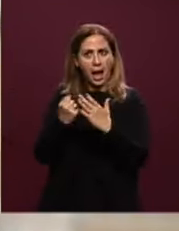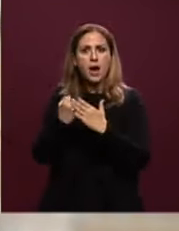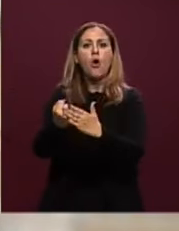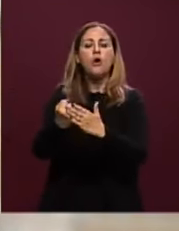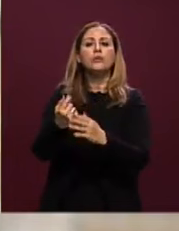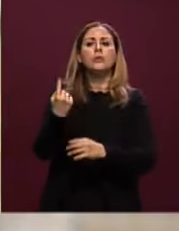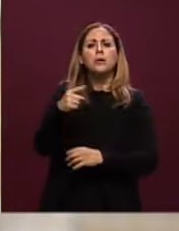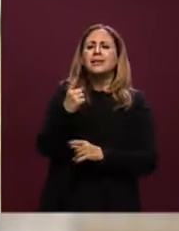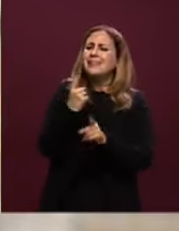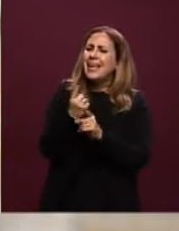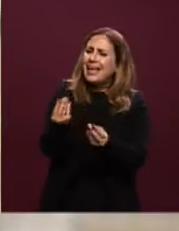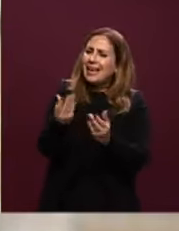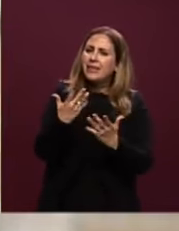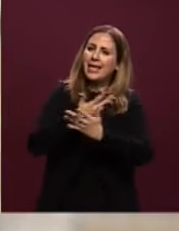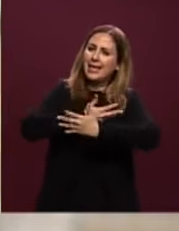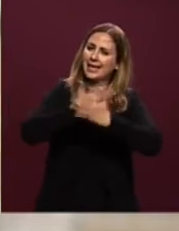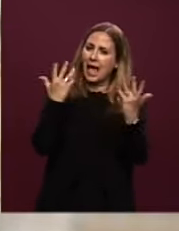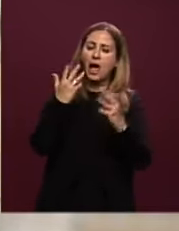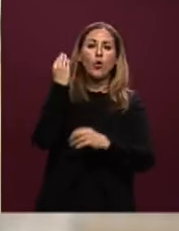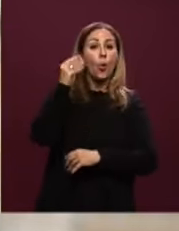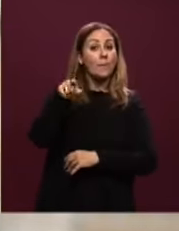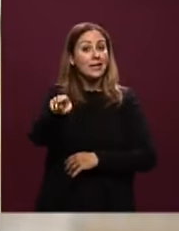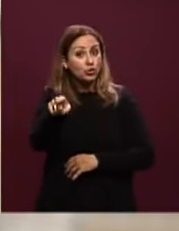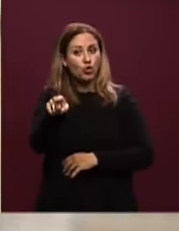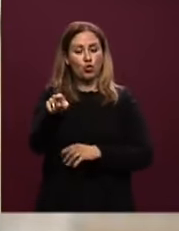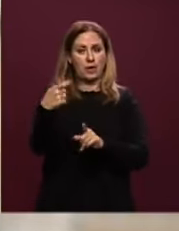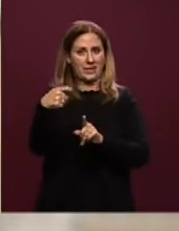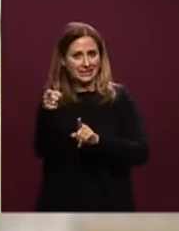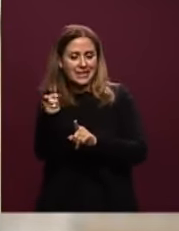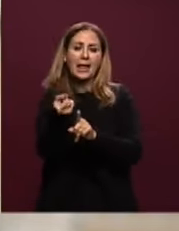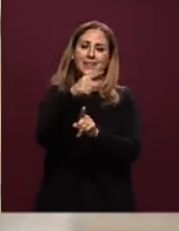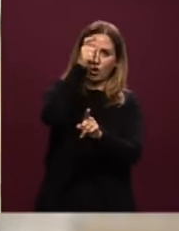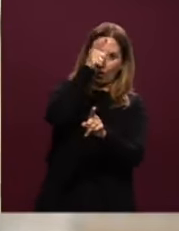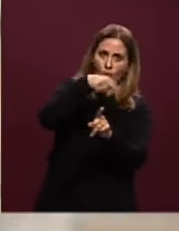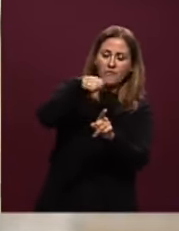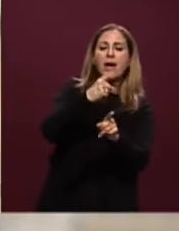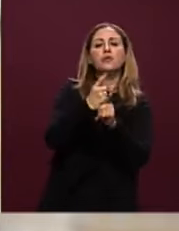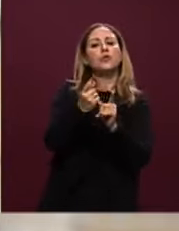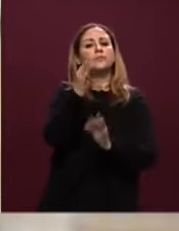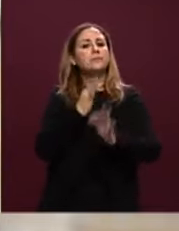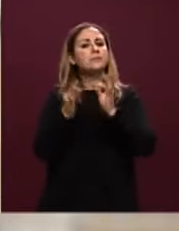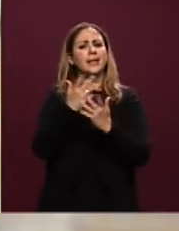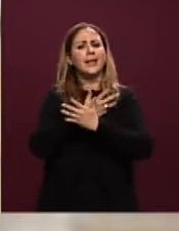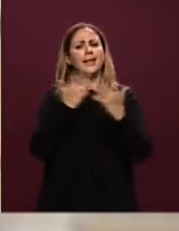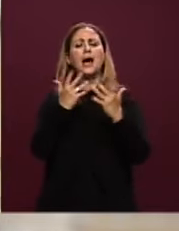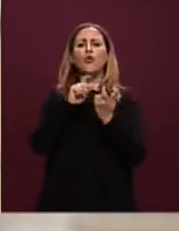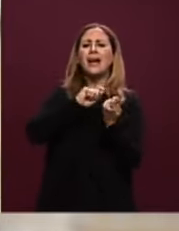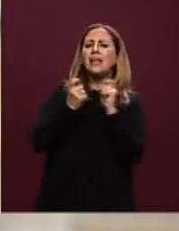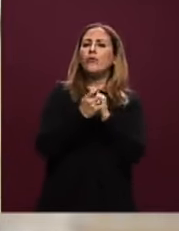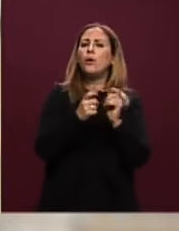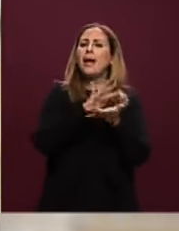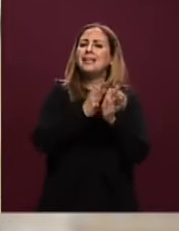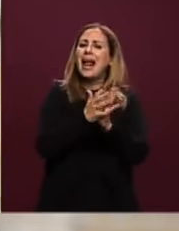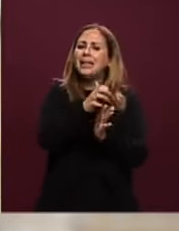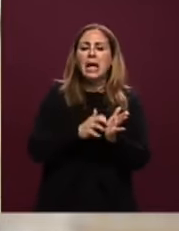posizione sua e del Governo sul tema della riforma dei trattati. Io ancora non ho capito qual è la sua